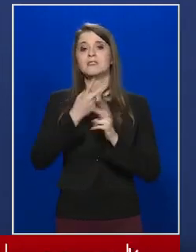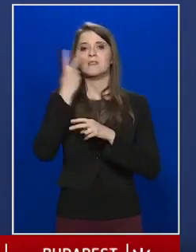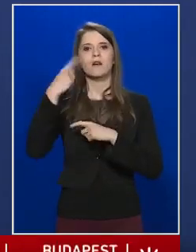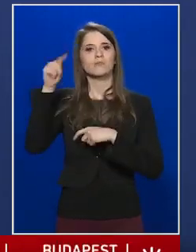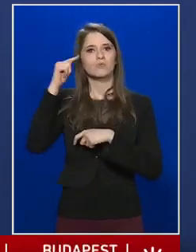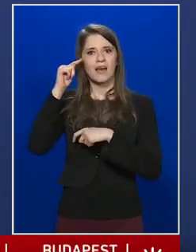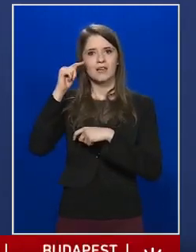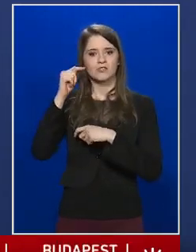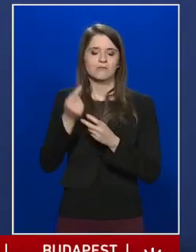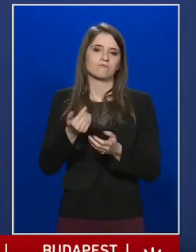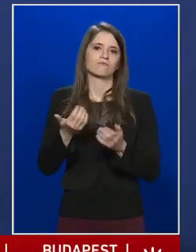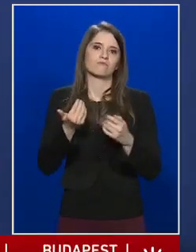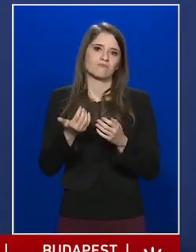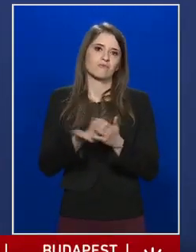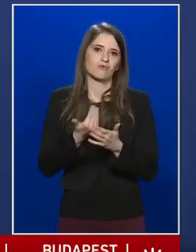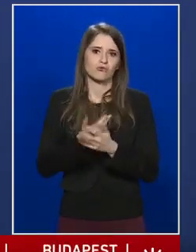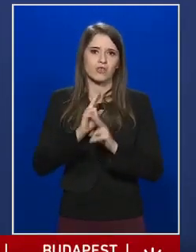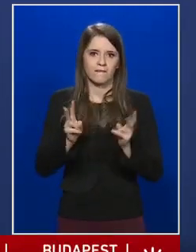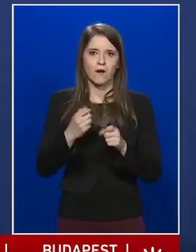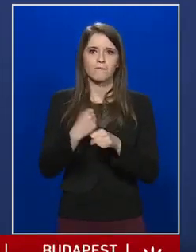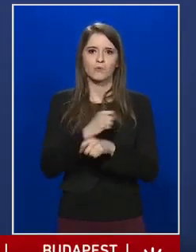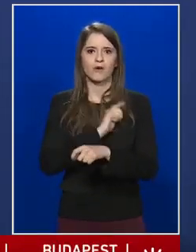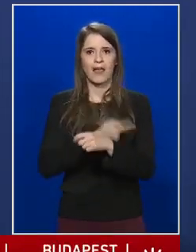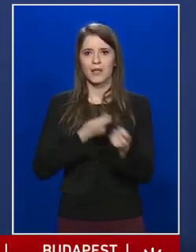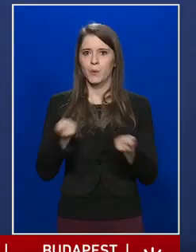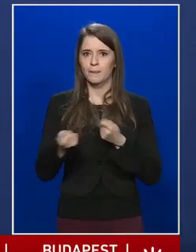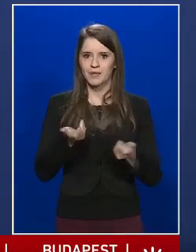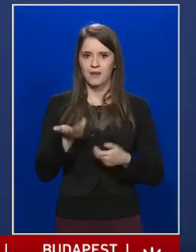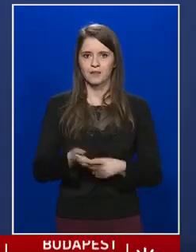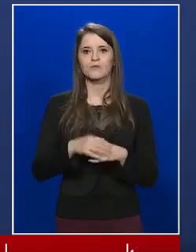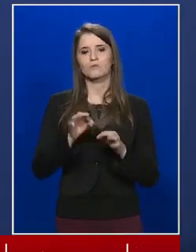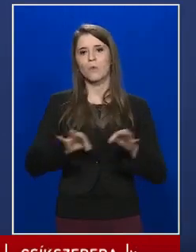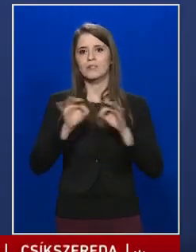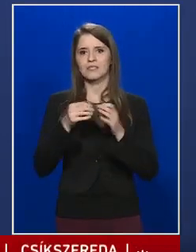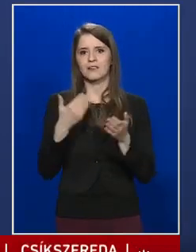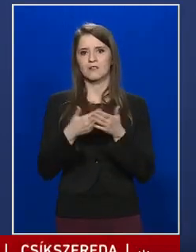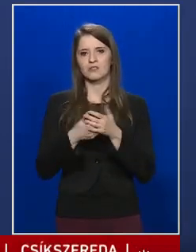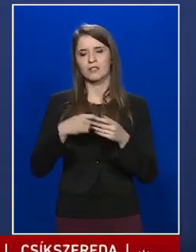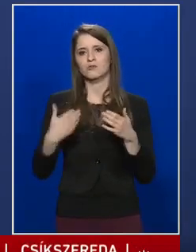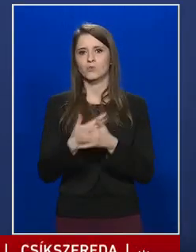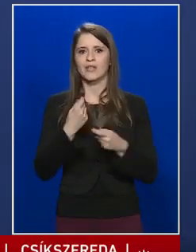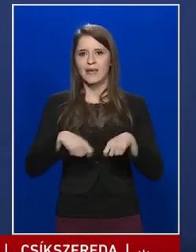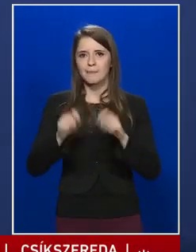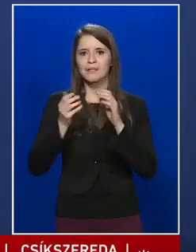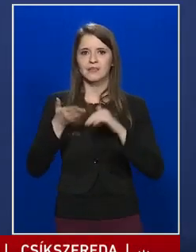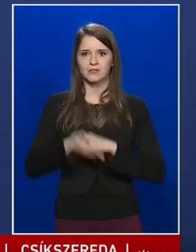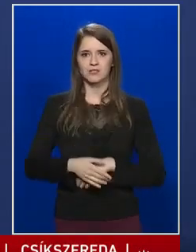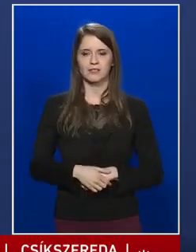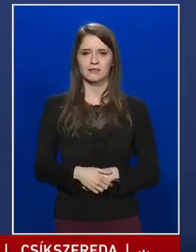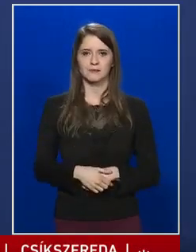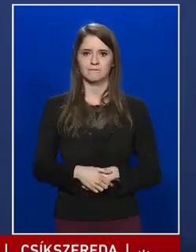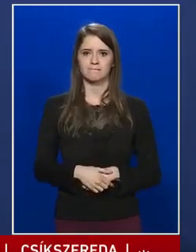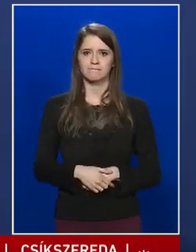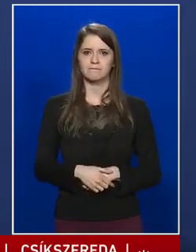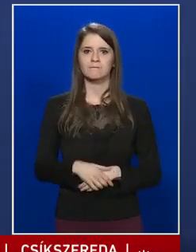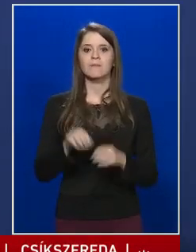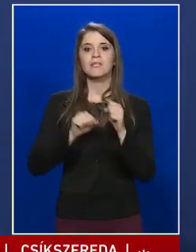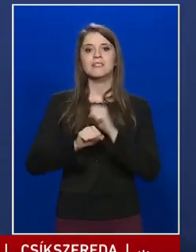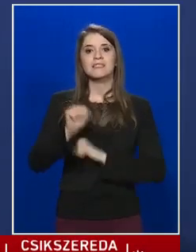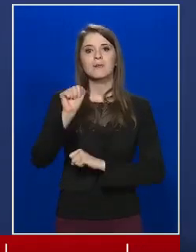szükség lesz a munkaerőpiacon az ország gazdasági újjáépítéséhez. A diplomák